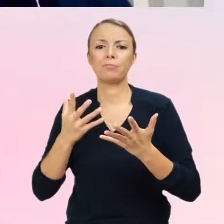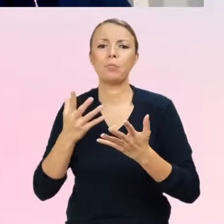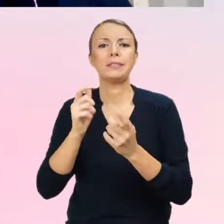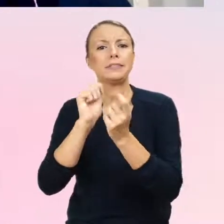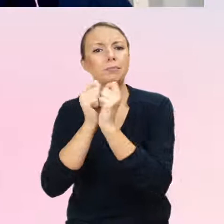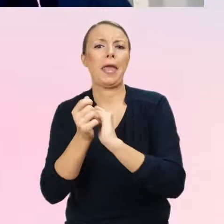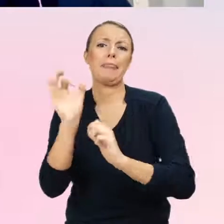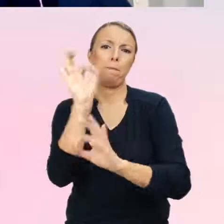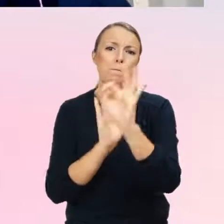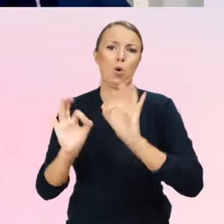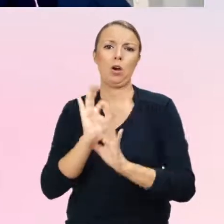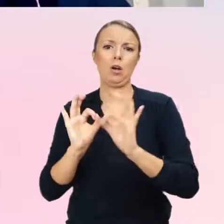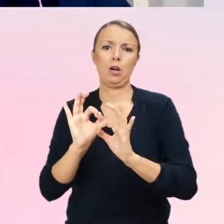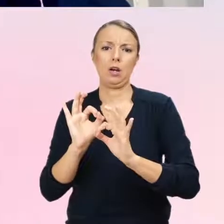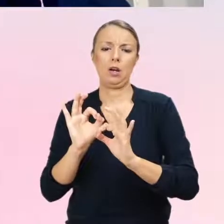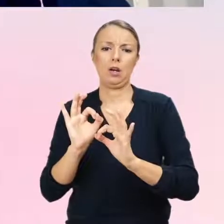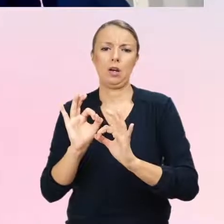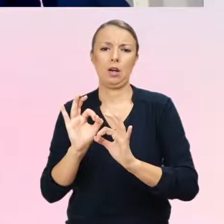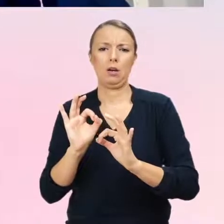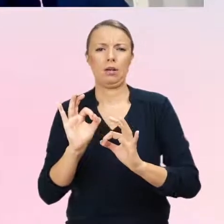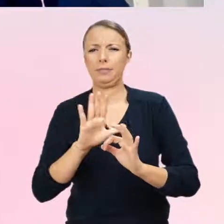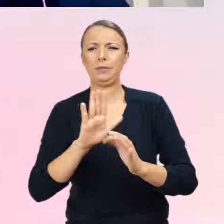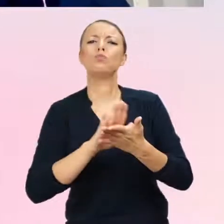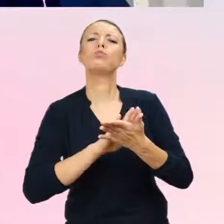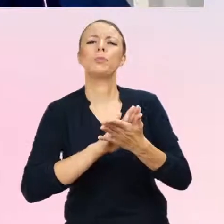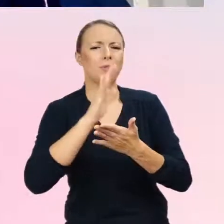związanym z... przepraszam bardzo.